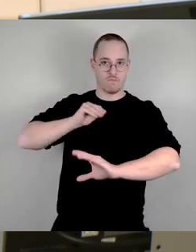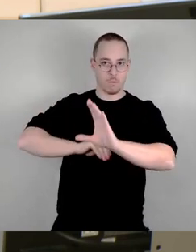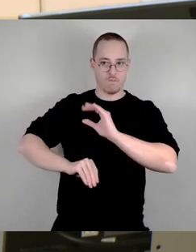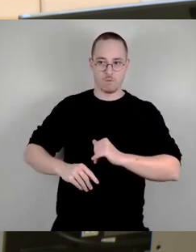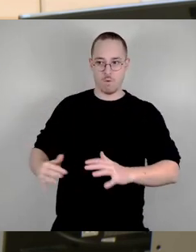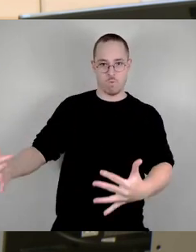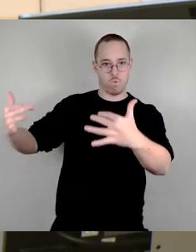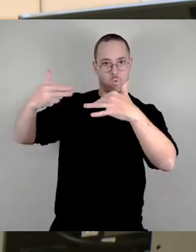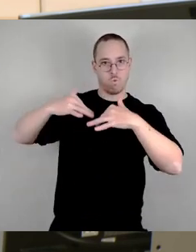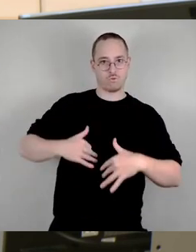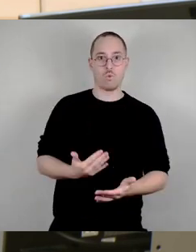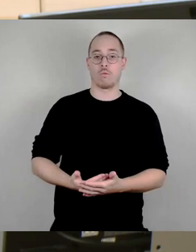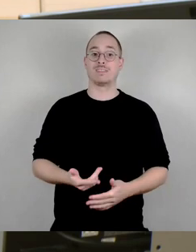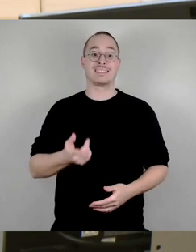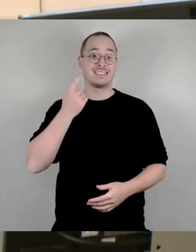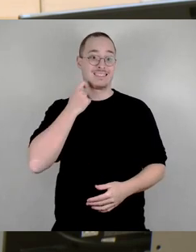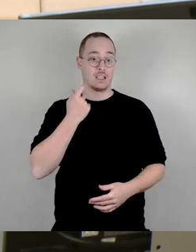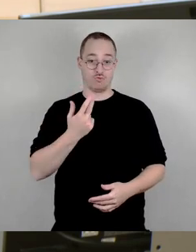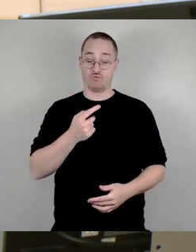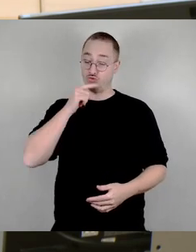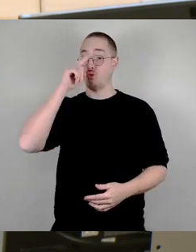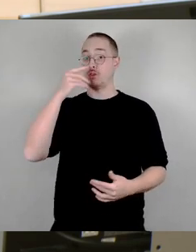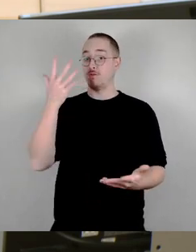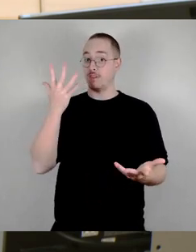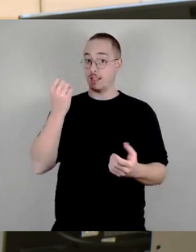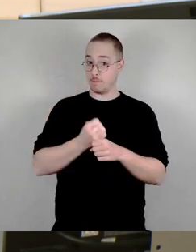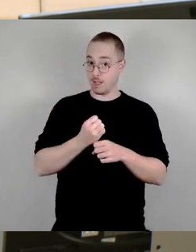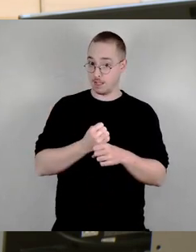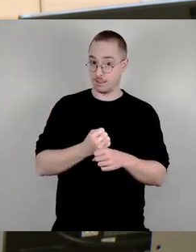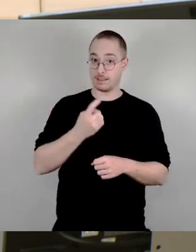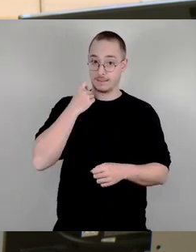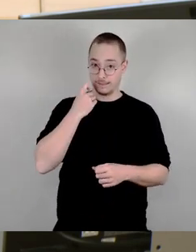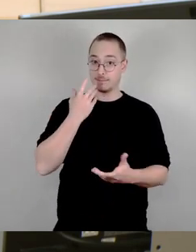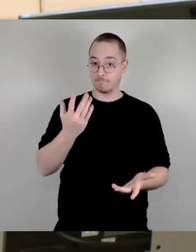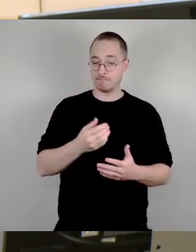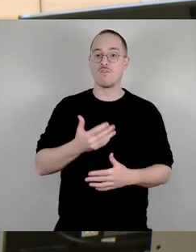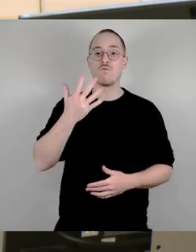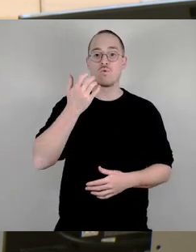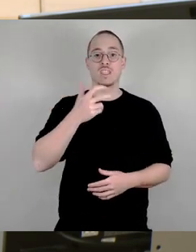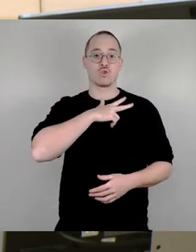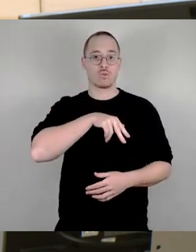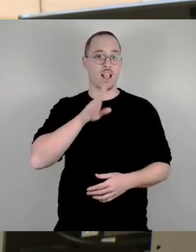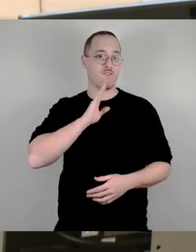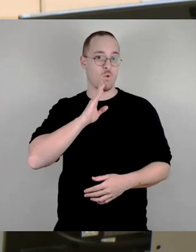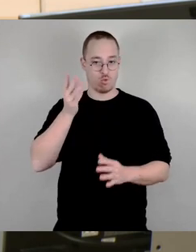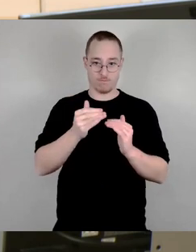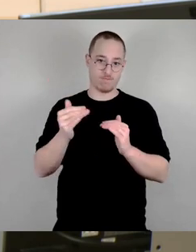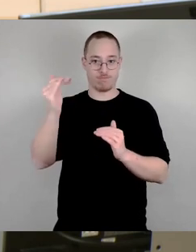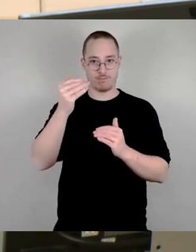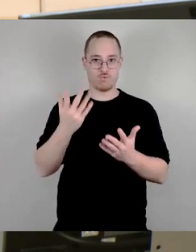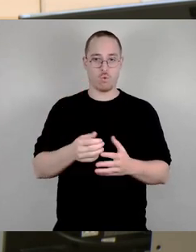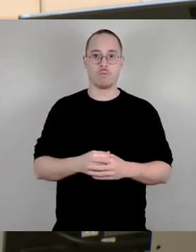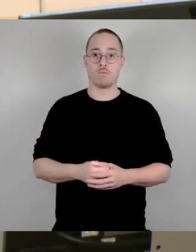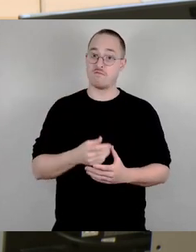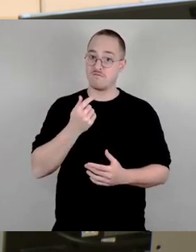für 50 Sozialwohnungen. Großer Akt kostet uns viel Geld und wir alle wissen, dass das nicht reichen wird. Wir haben hier gestern gesprochen